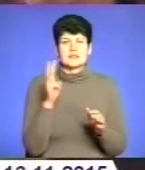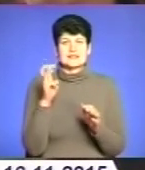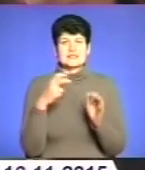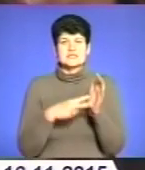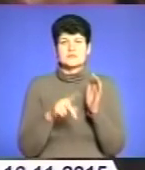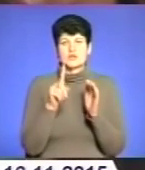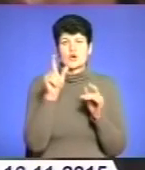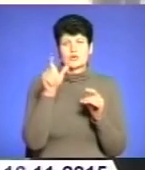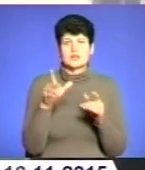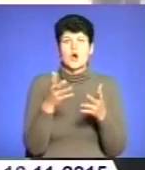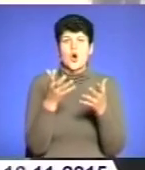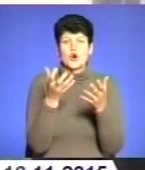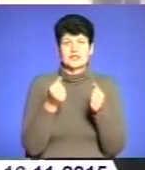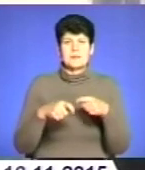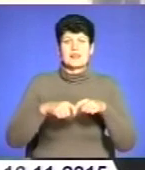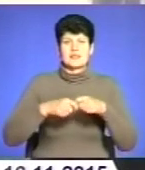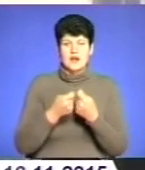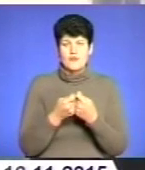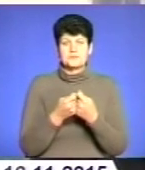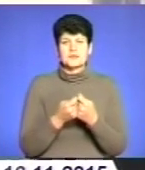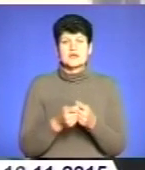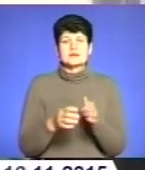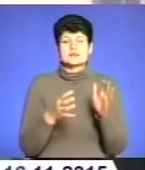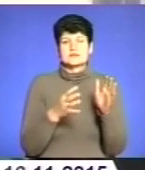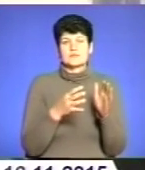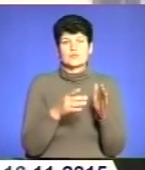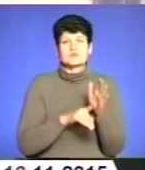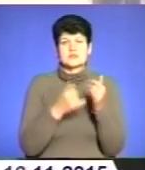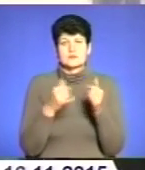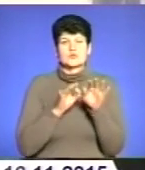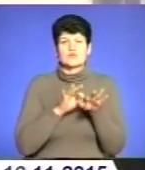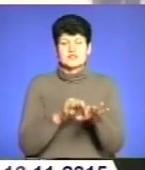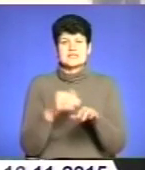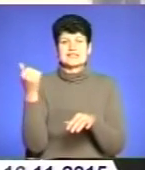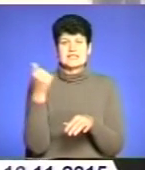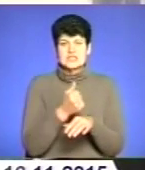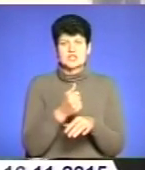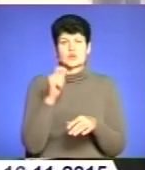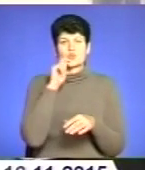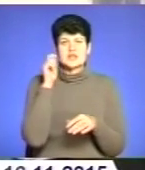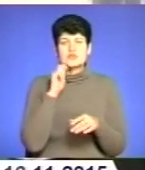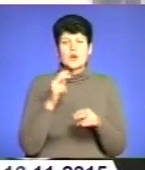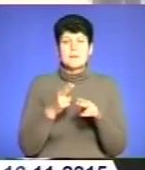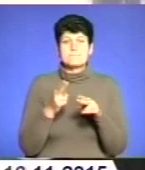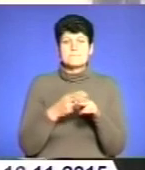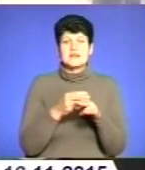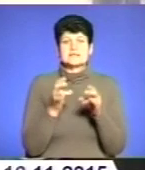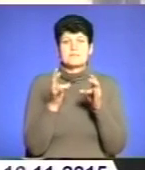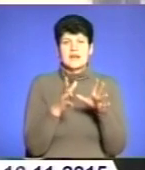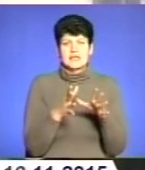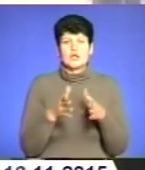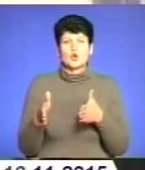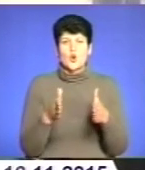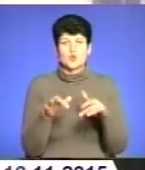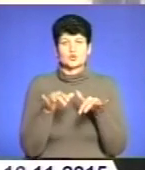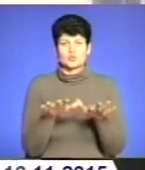9 по 15 листопада проводиться всеукраїнський тиждень безпеки дорожнього руху. Під час даного тижня ми